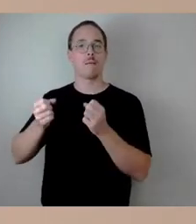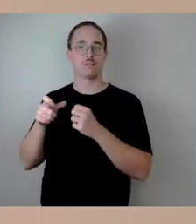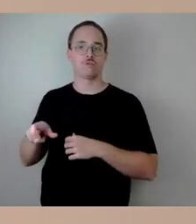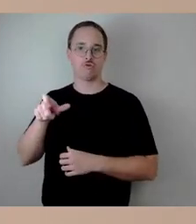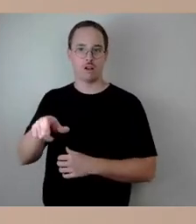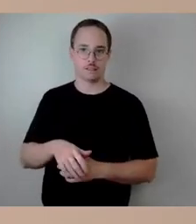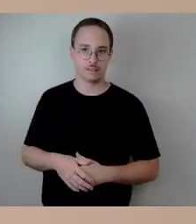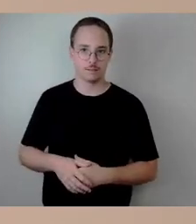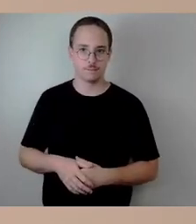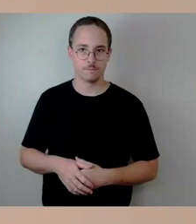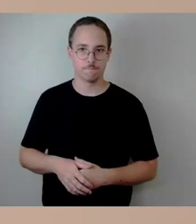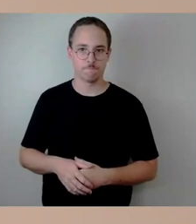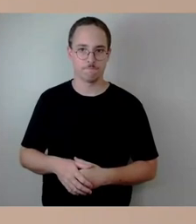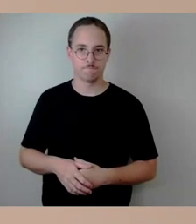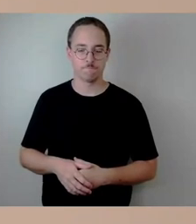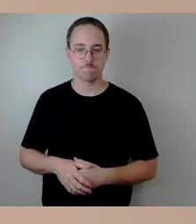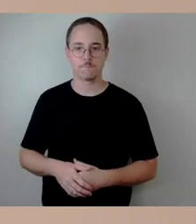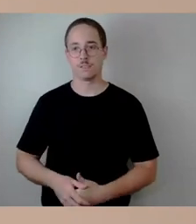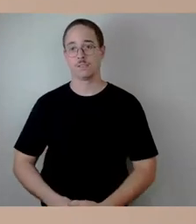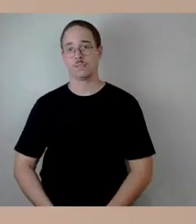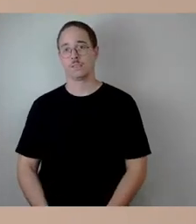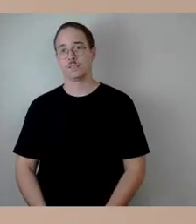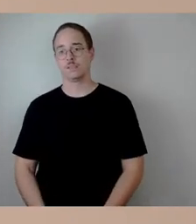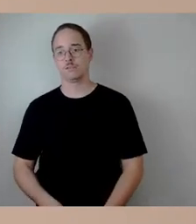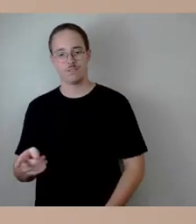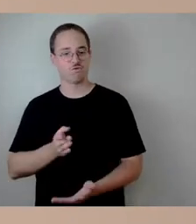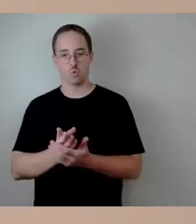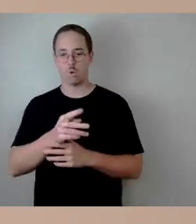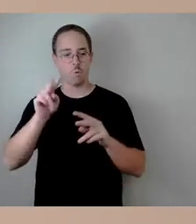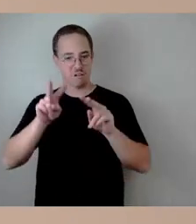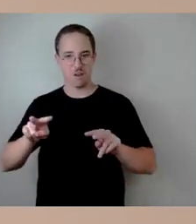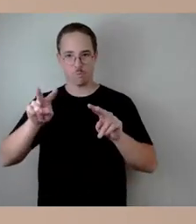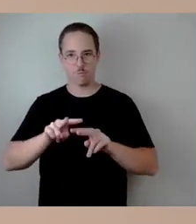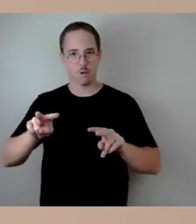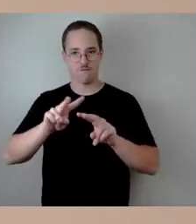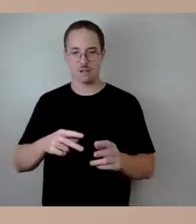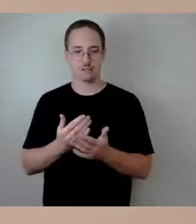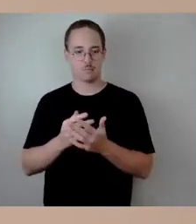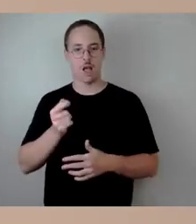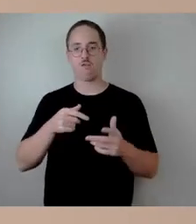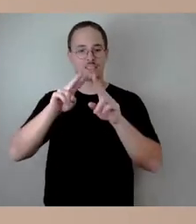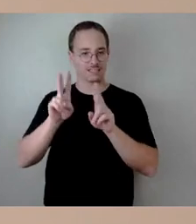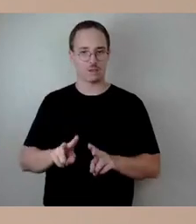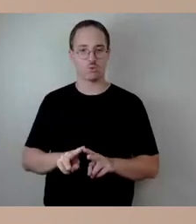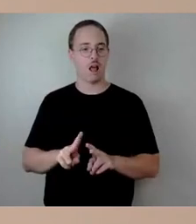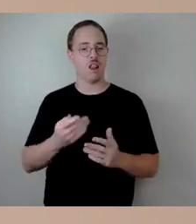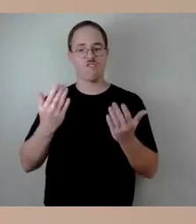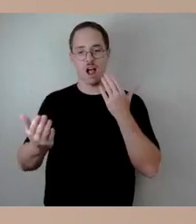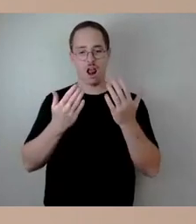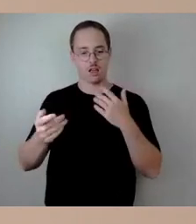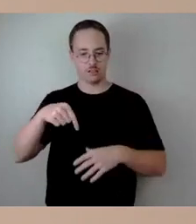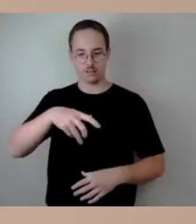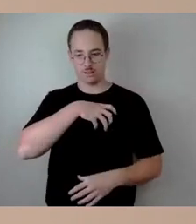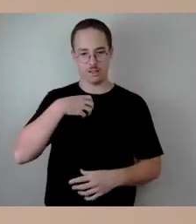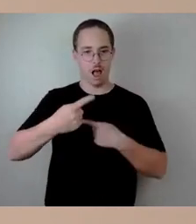findet dort eine durchgehende Überwachung und Monitoring statt über entsprechende Sensoren, die dann ausschlagen, wenn eben beispielsweise